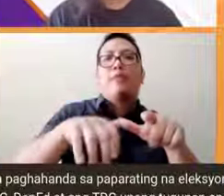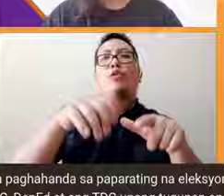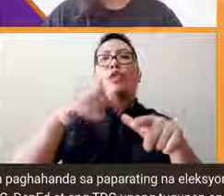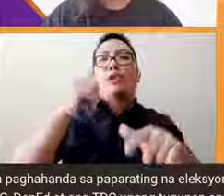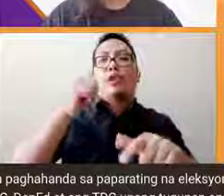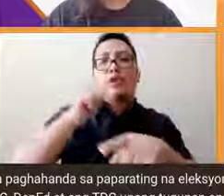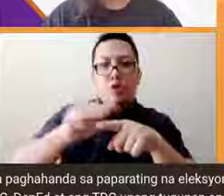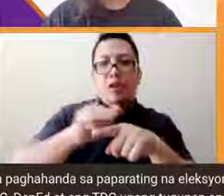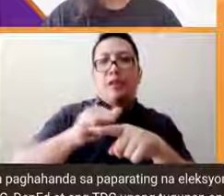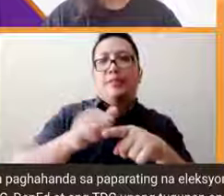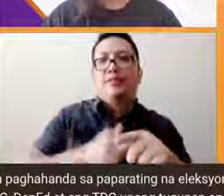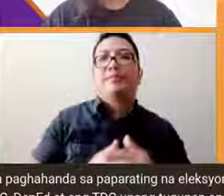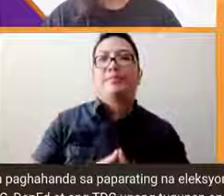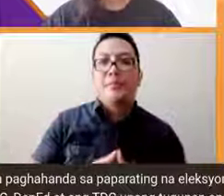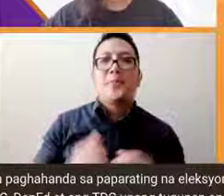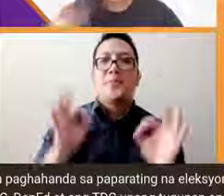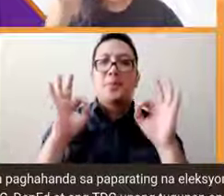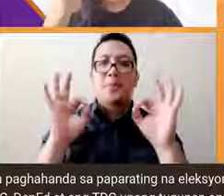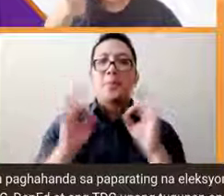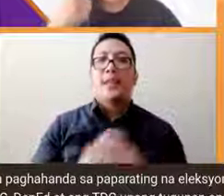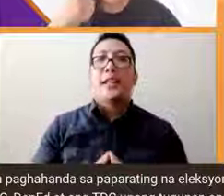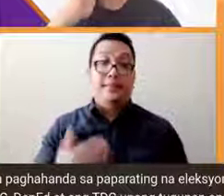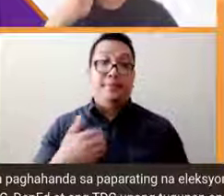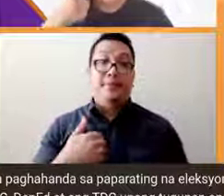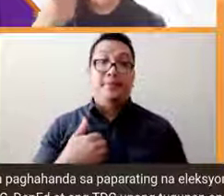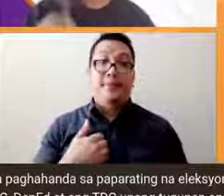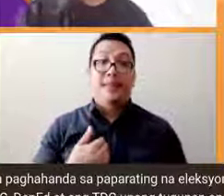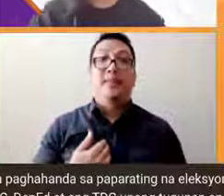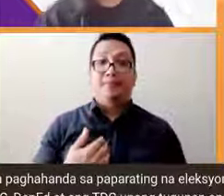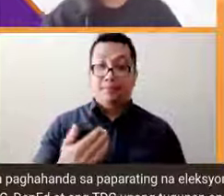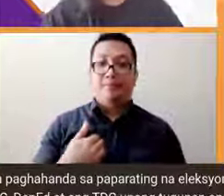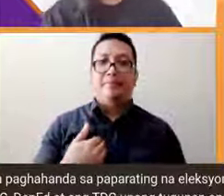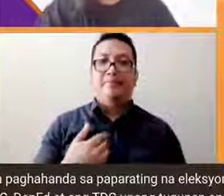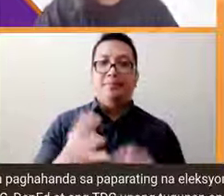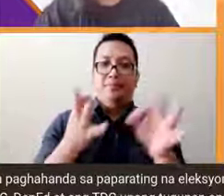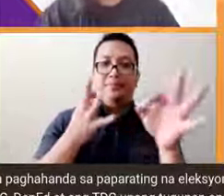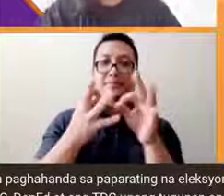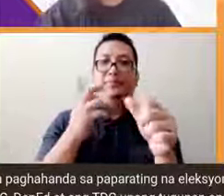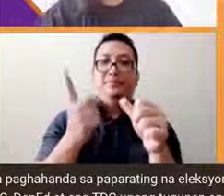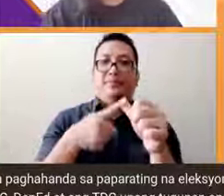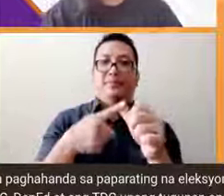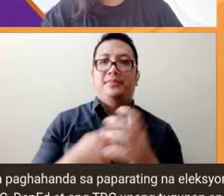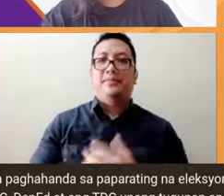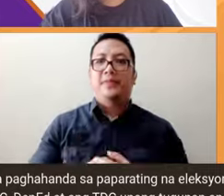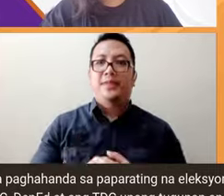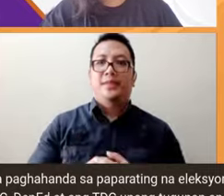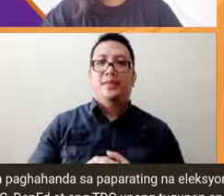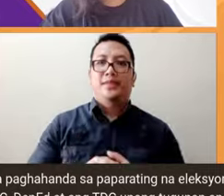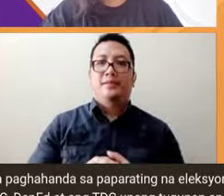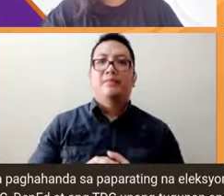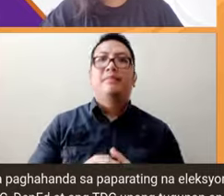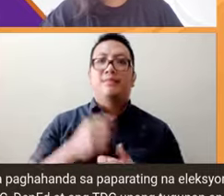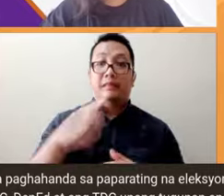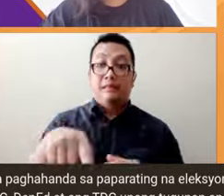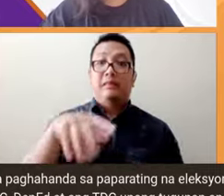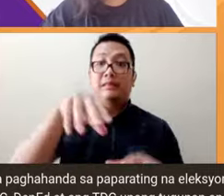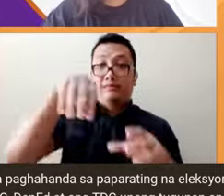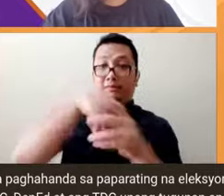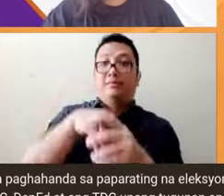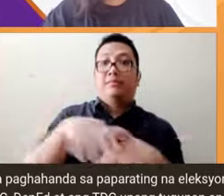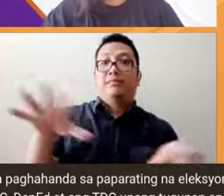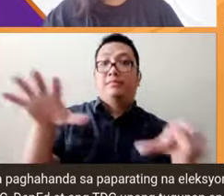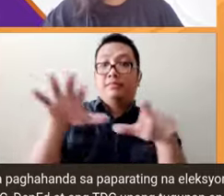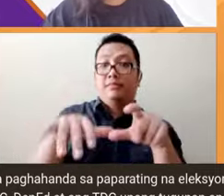okay siguro ako muna Brisa no being in the disability sector prior